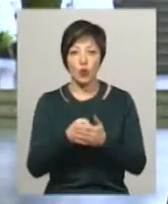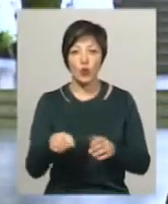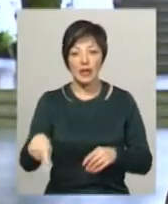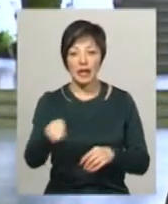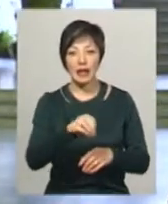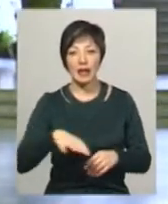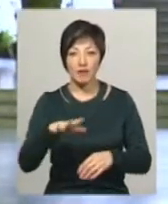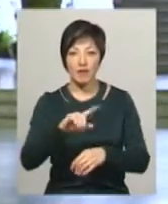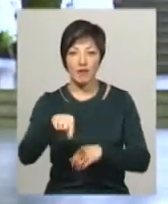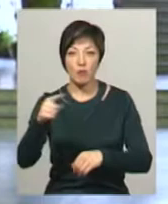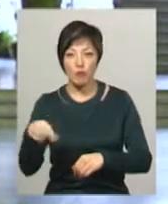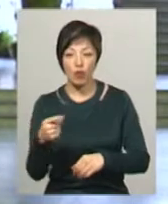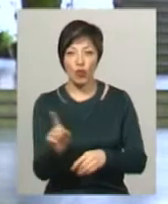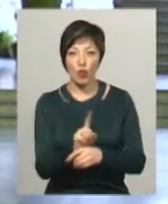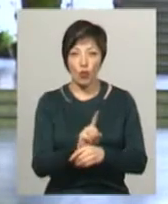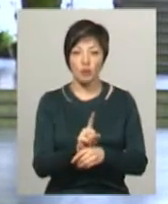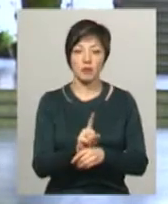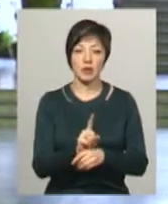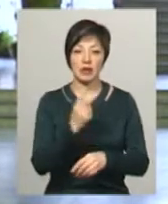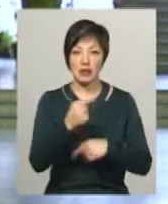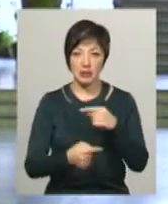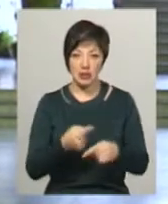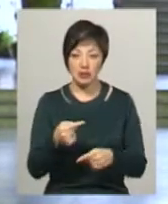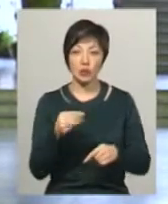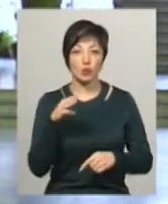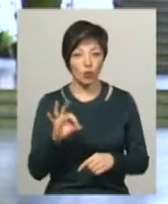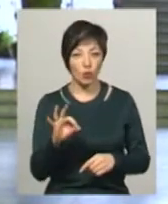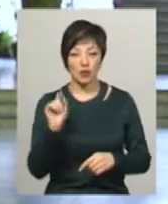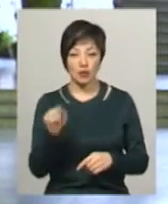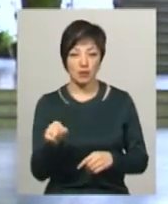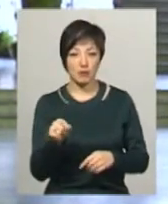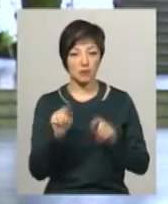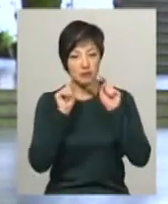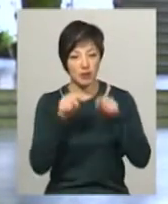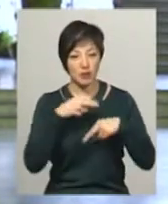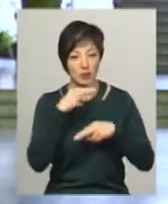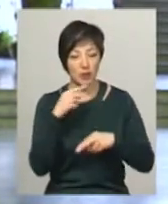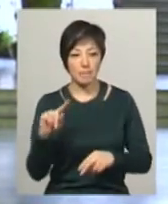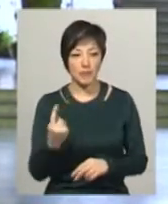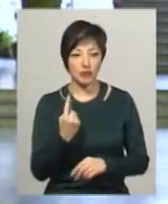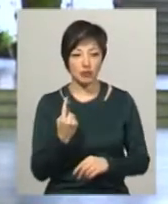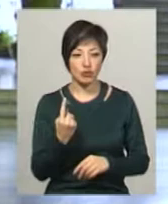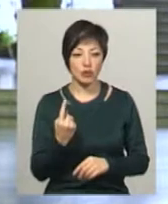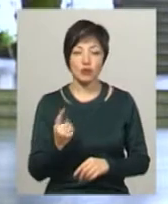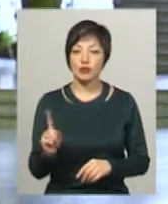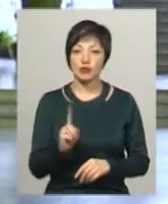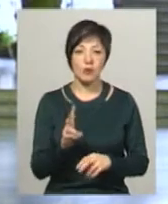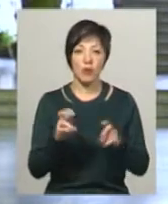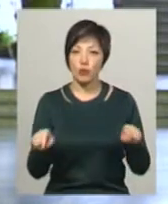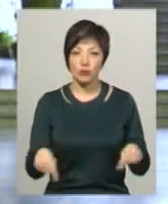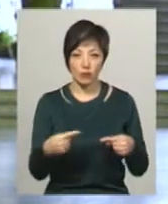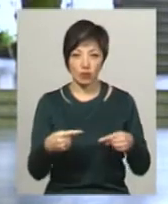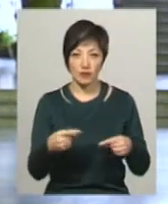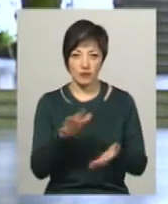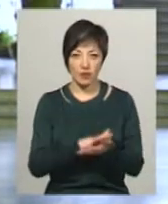вимог, до європейських норм і традицій, то там акцент перший робиться на те, щоб не витворилися